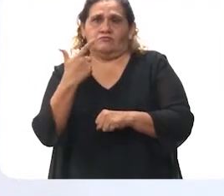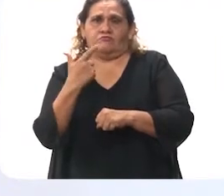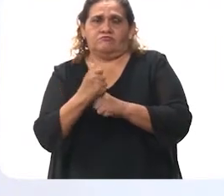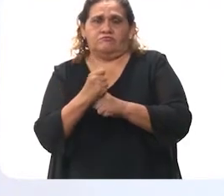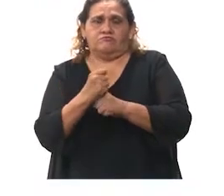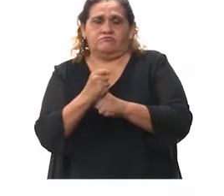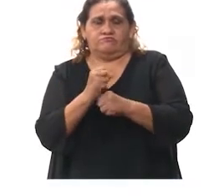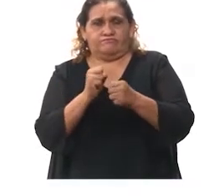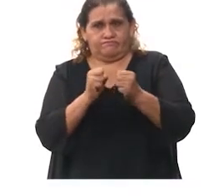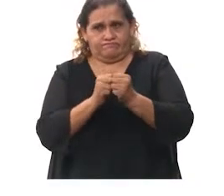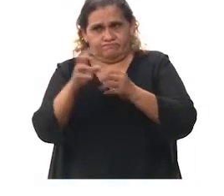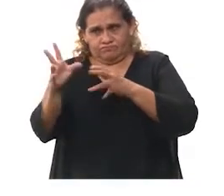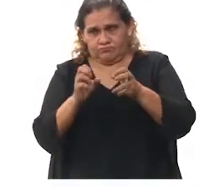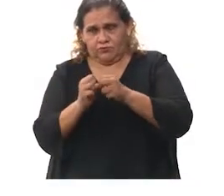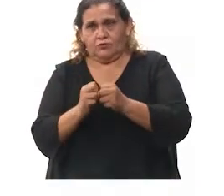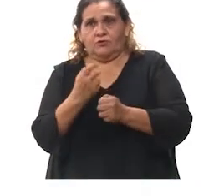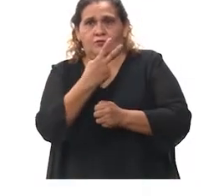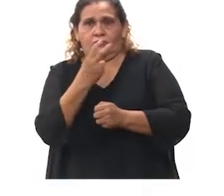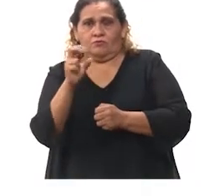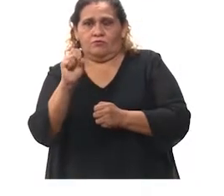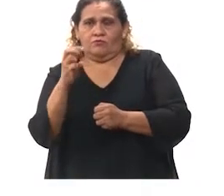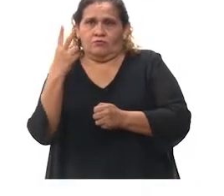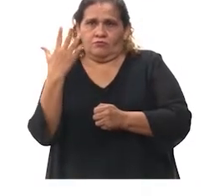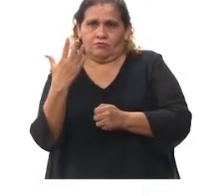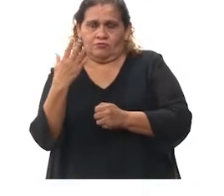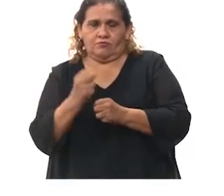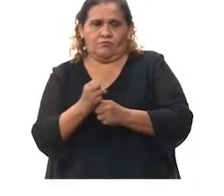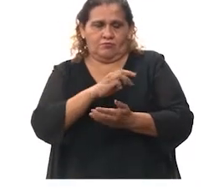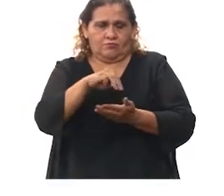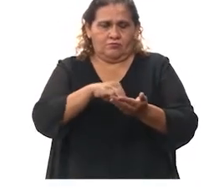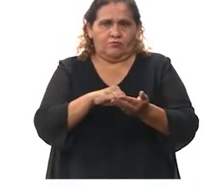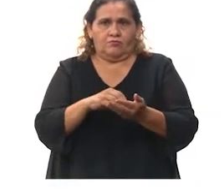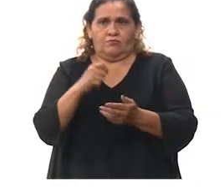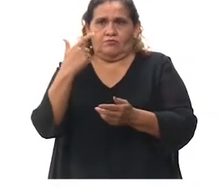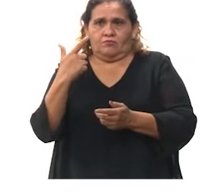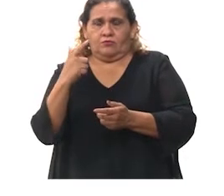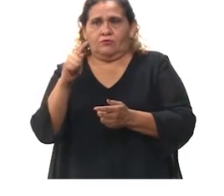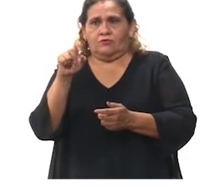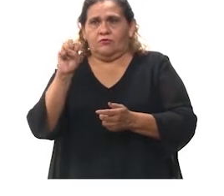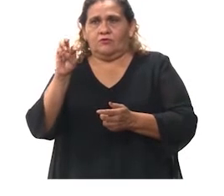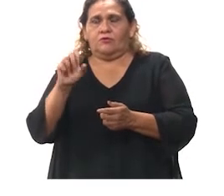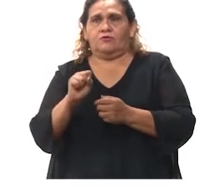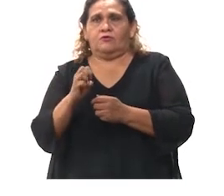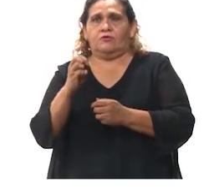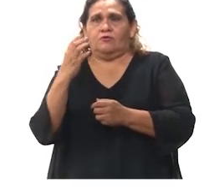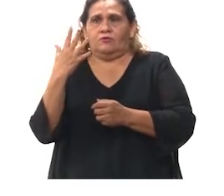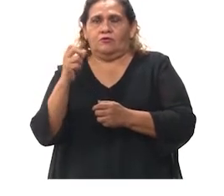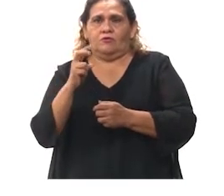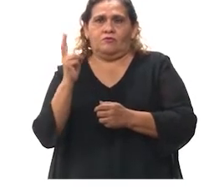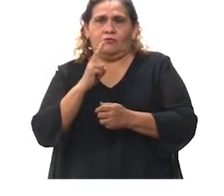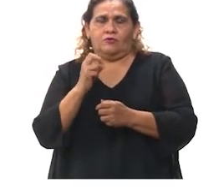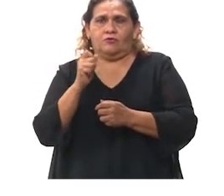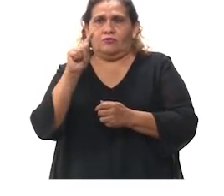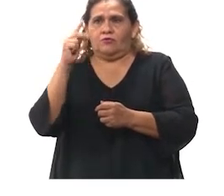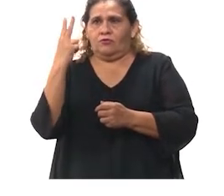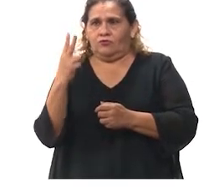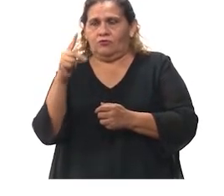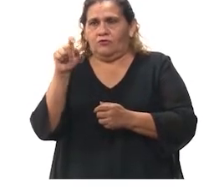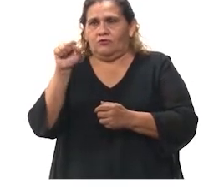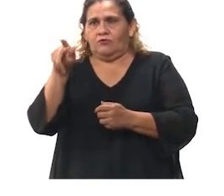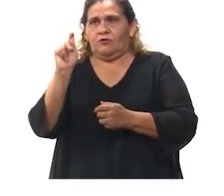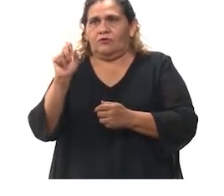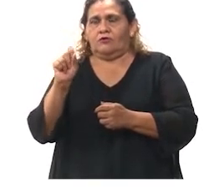hunukma kanasink antundil muna oškutskab sinanche tiskokop tisi min jaitul uman. Juntule tan retruzutal. Ichile 48